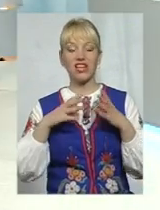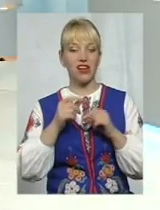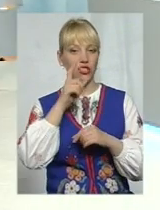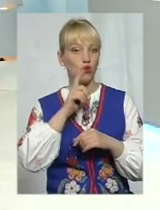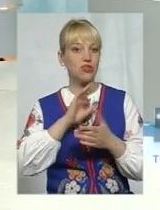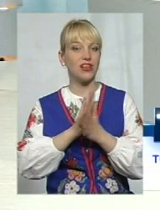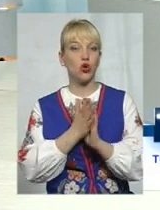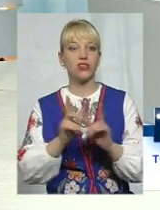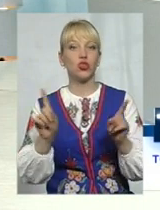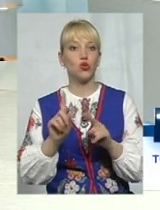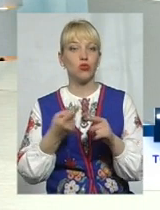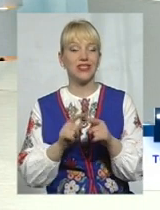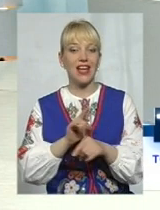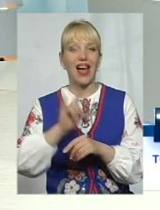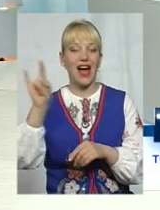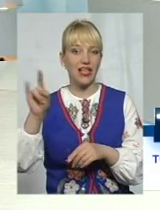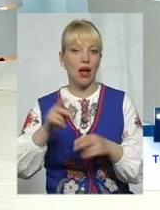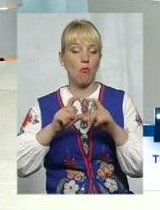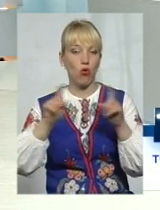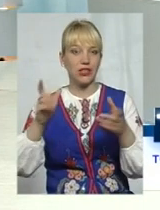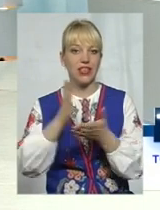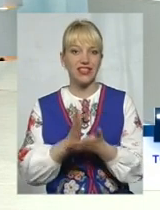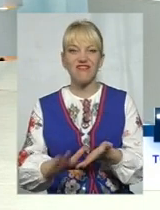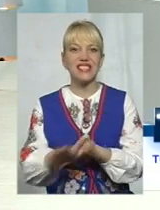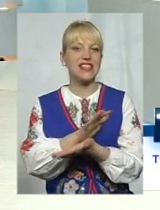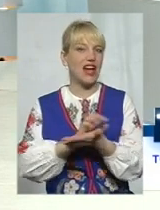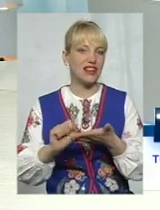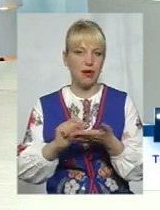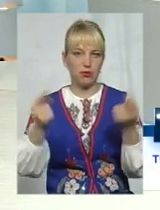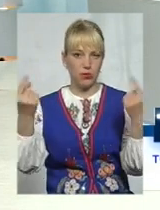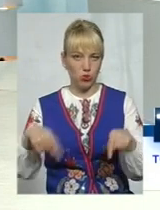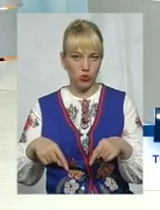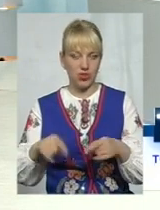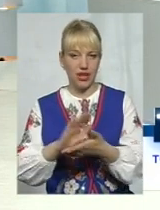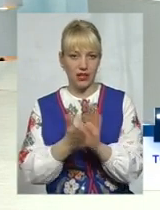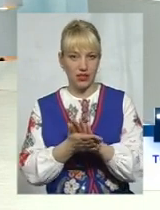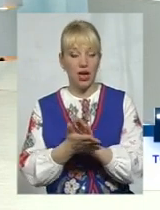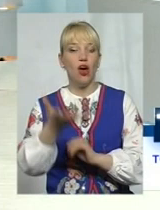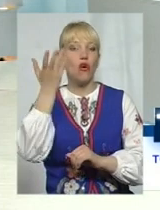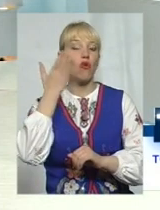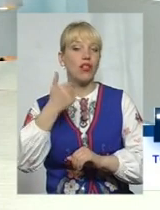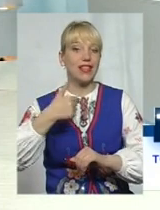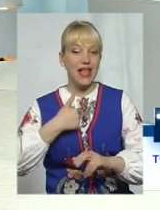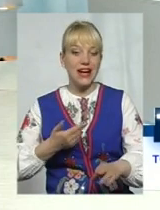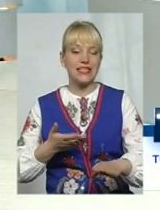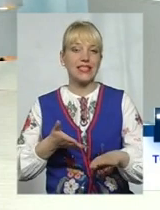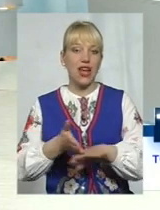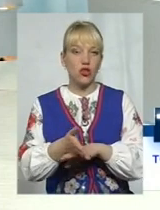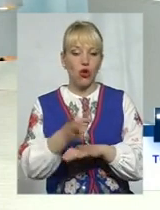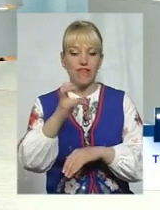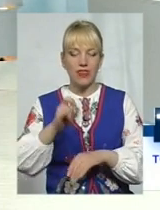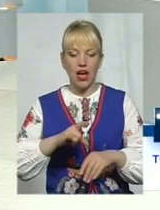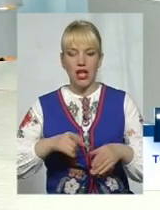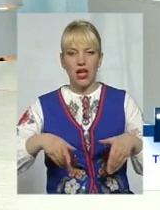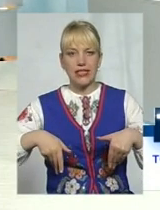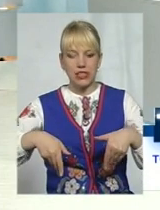ситуація, чому він знаходиться в занепаді, чому він в такому занепанному стані. І коли я зайшов на дійку смугу,